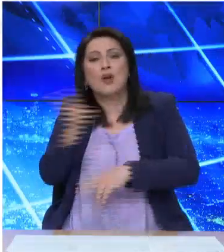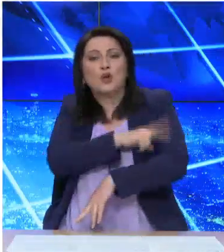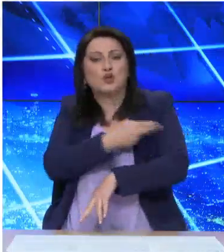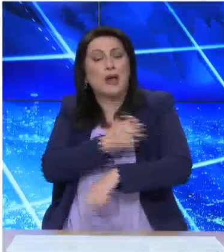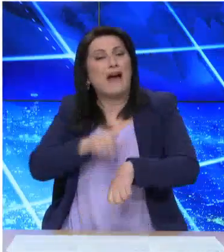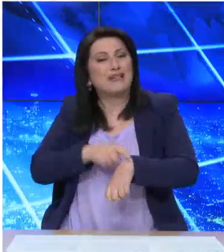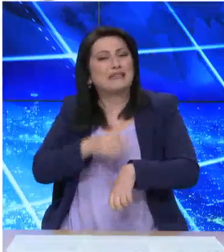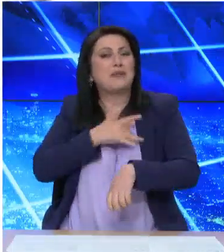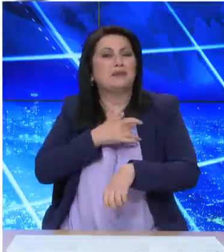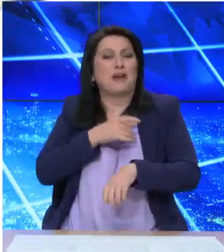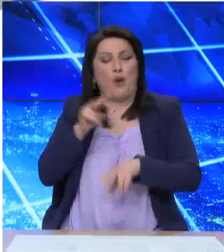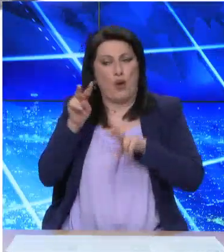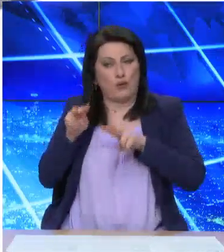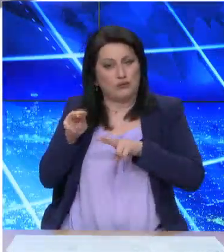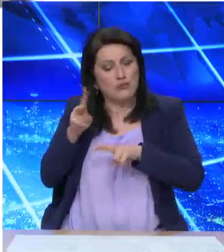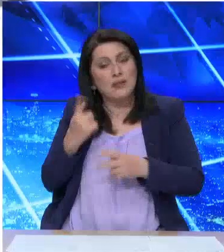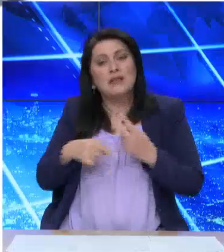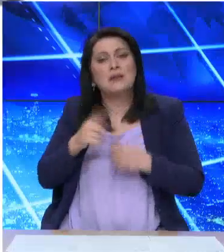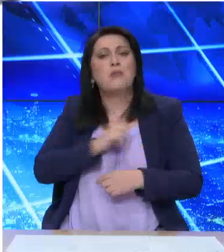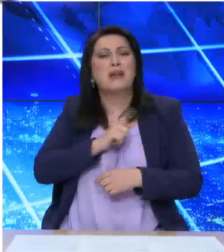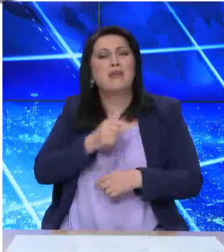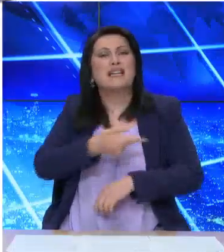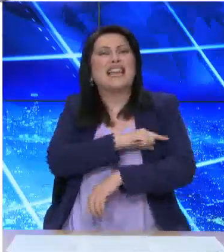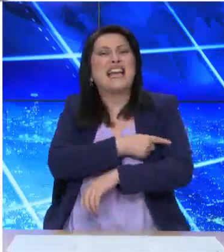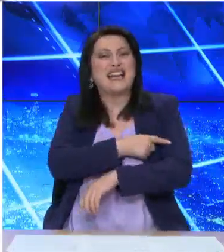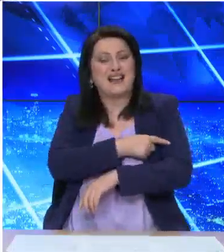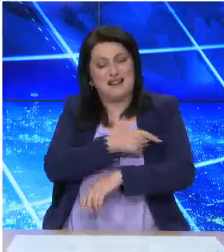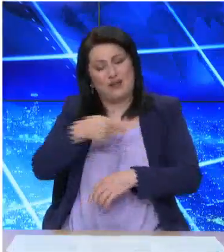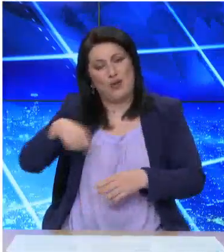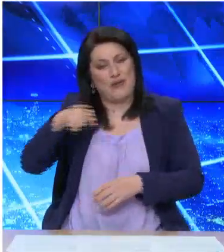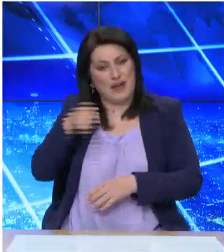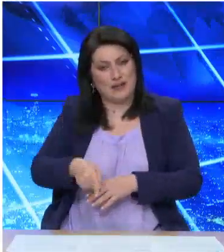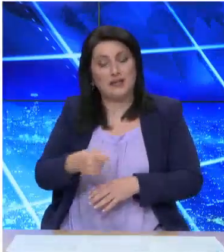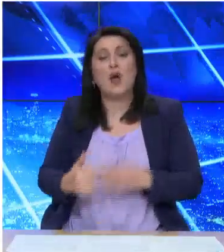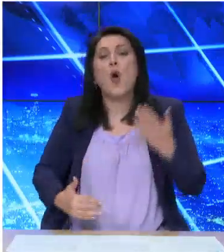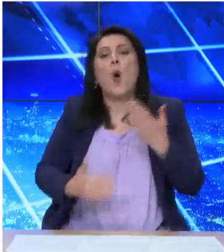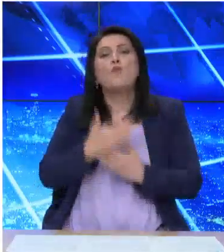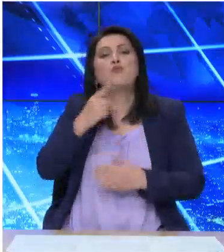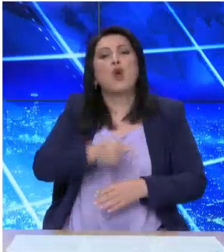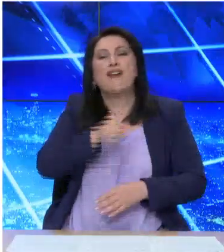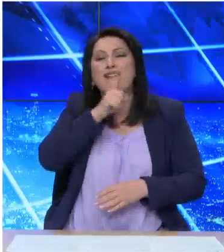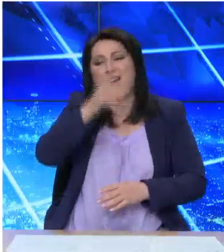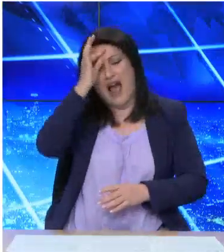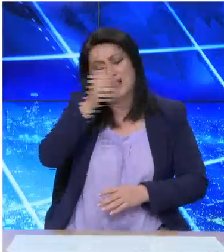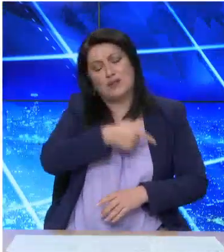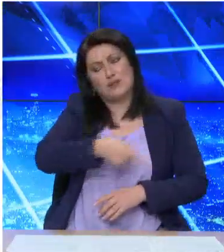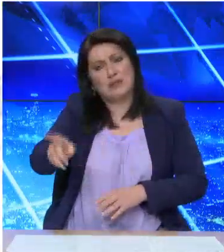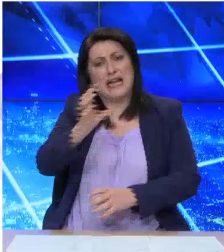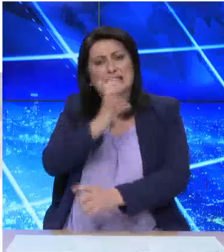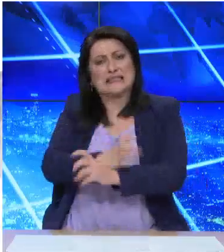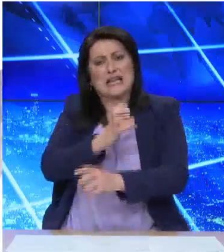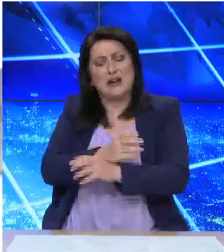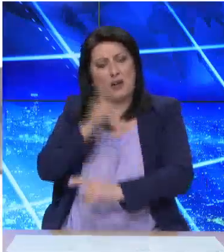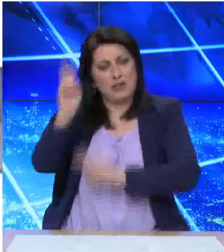την επίβλεψη ψυχολόγου και αναμένεται να εξεταστεί από γιατροδικαστή. Το πρωί ο αστυνομικός οδηγήθηκε στον Ισαγγελέα Ποινικής Δίωξης,